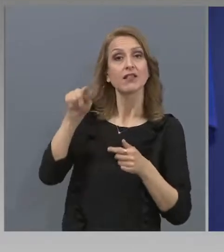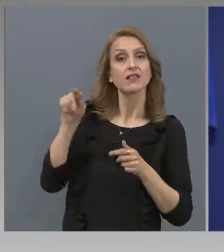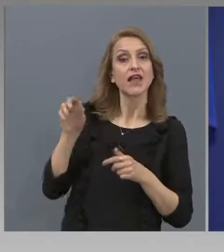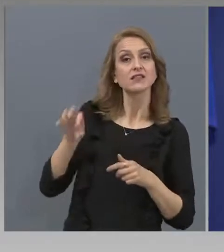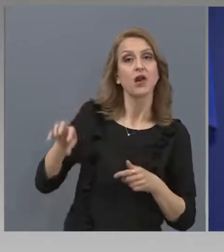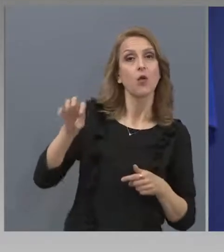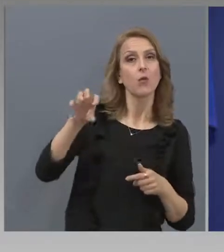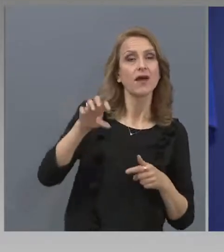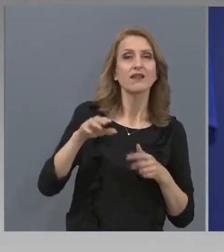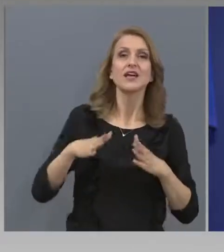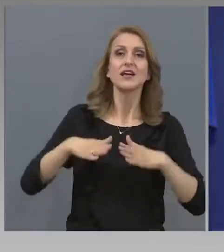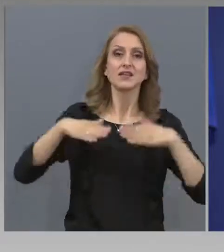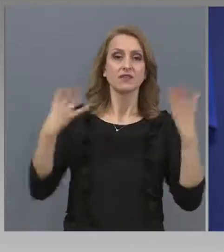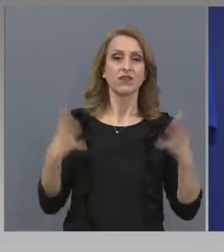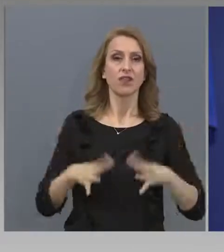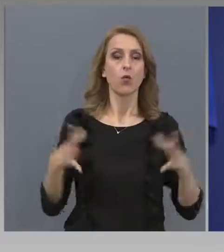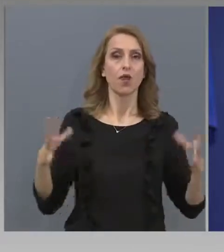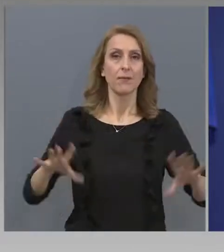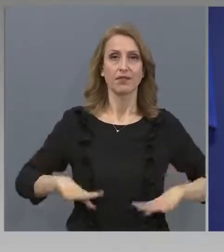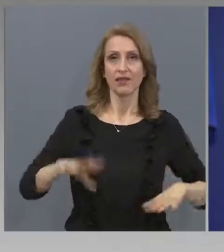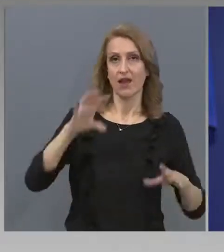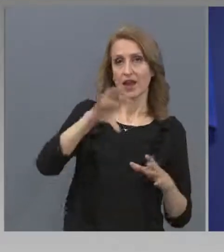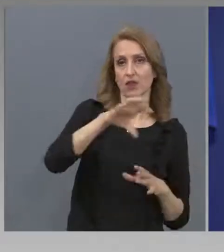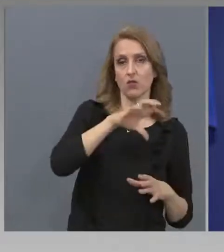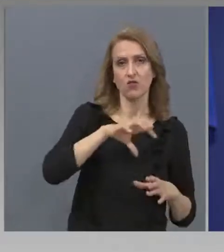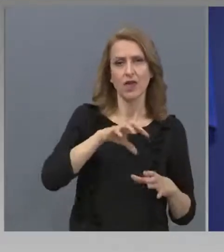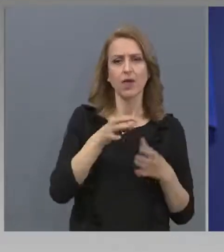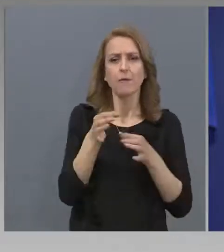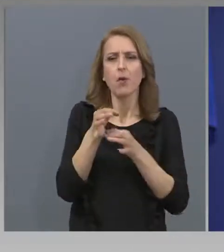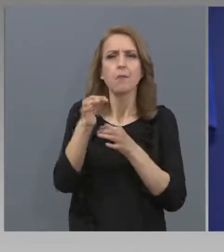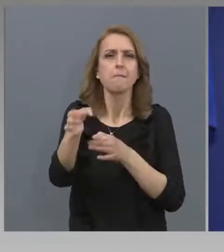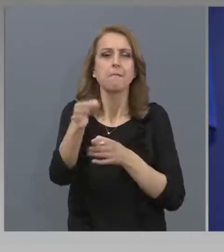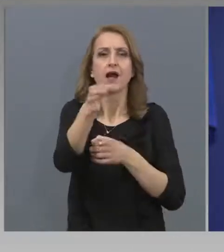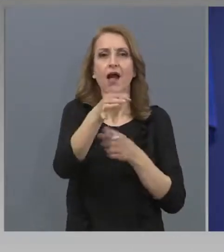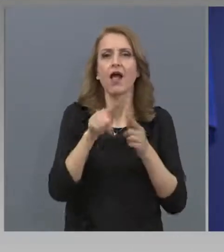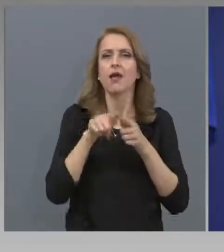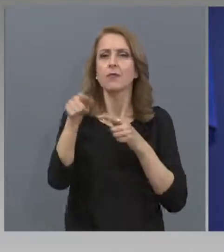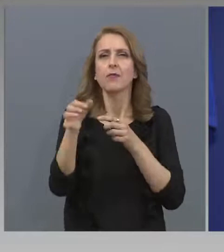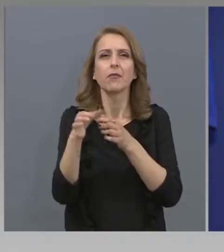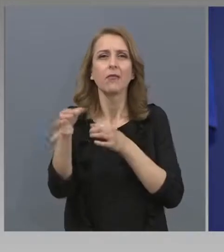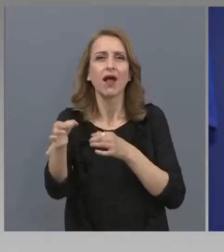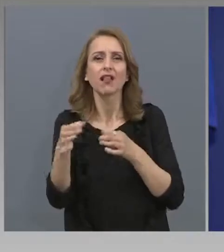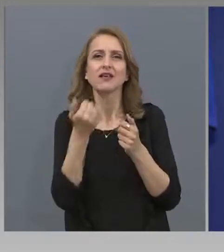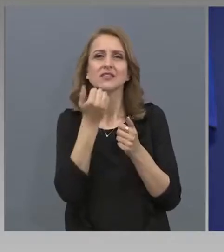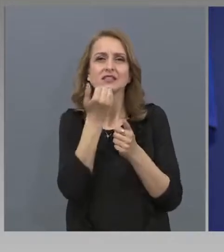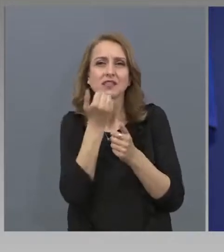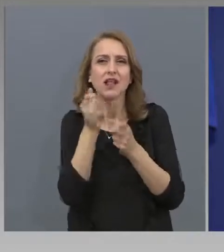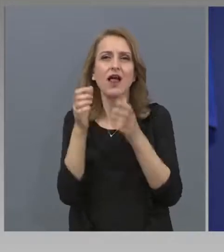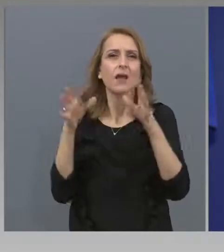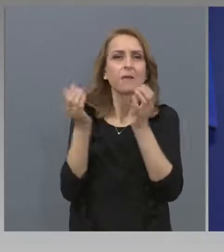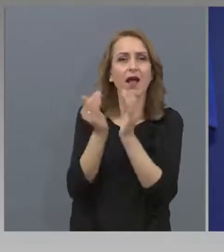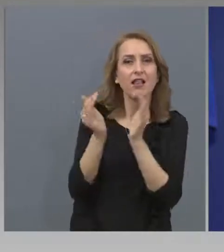големите населени места. Това също сме споразумели като една първа крачка за отварянето на туризма.